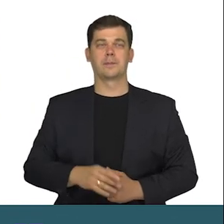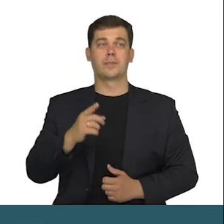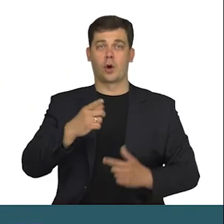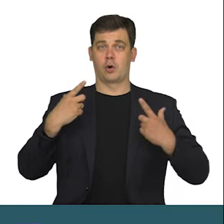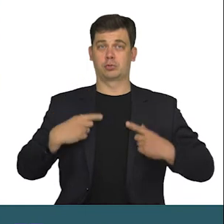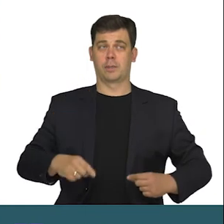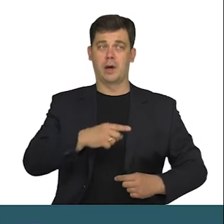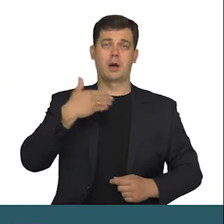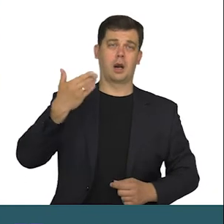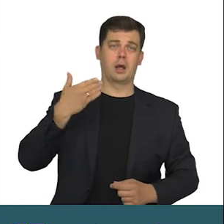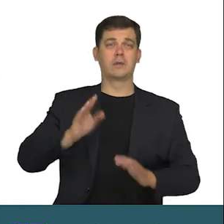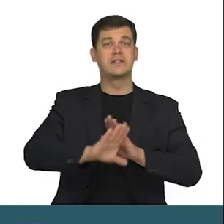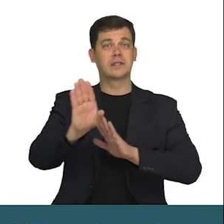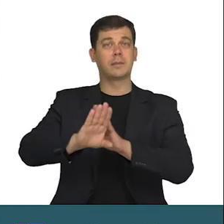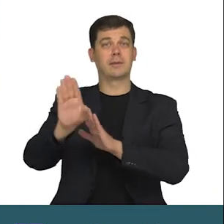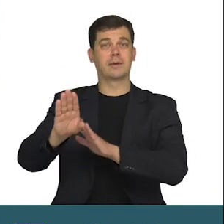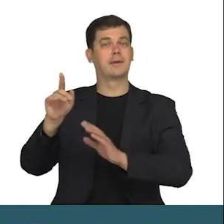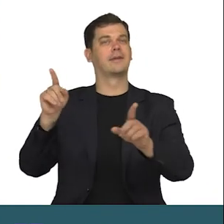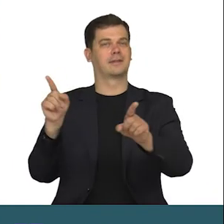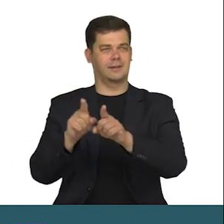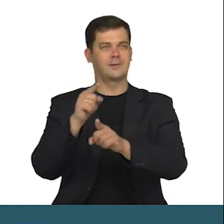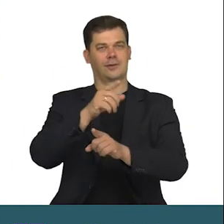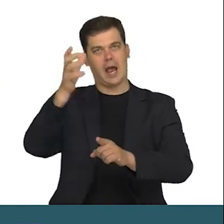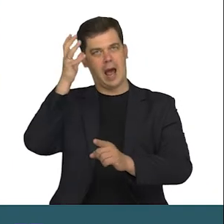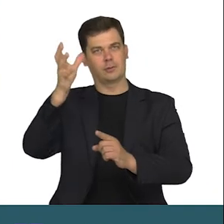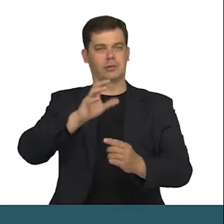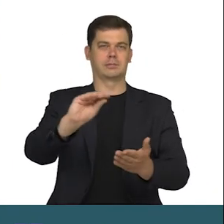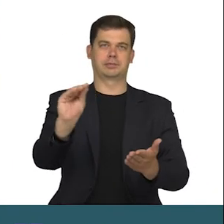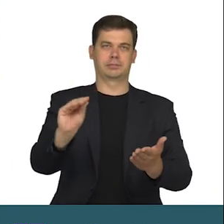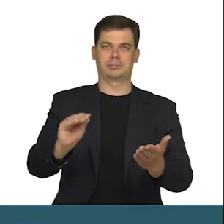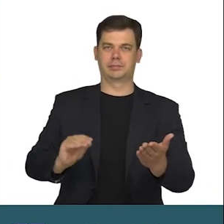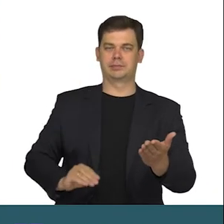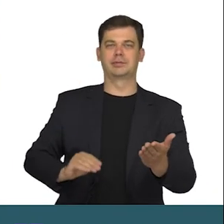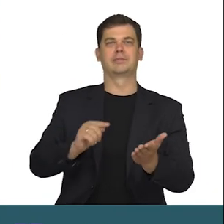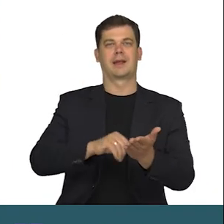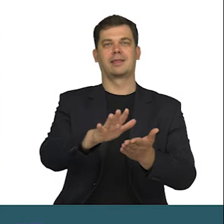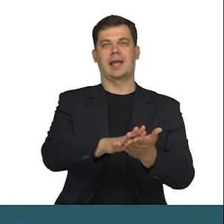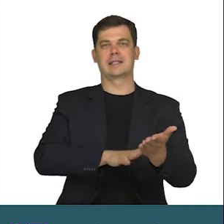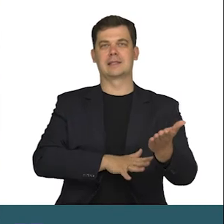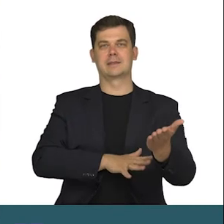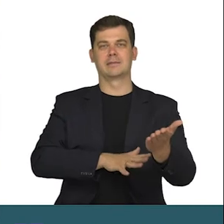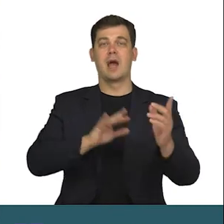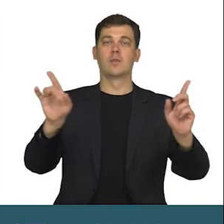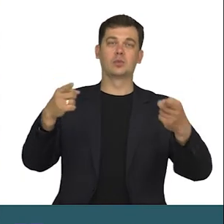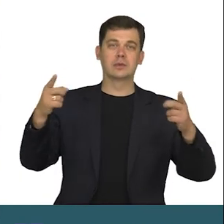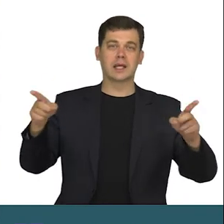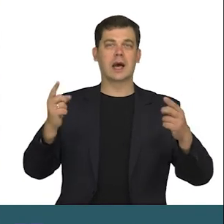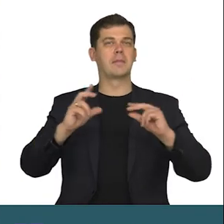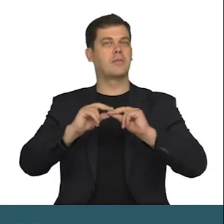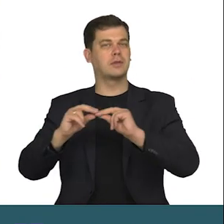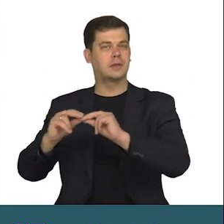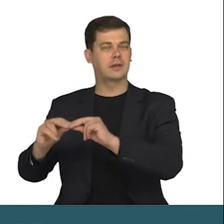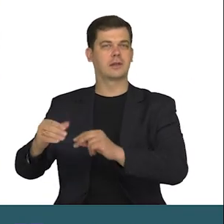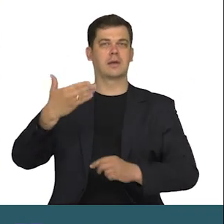występujące są jednocześnie autorkami i autorami tekstów. Muzyka i montaż